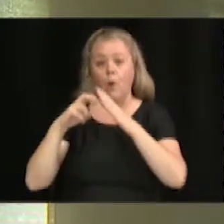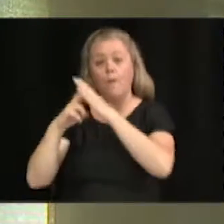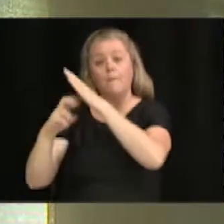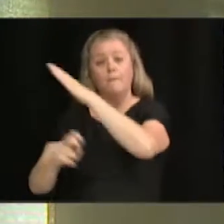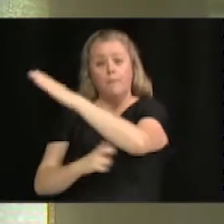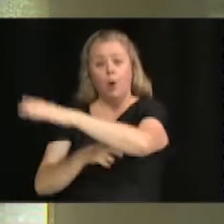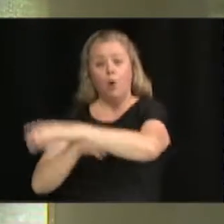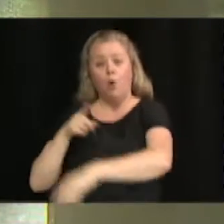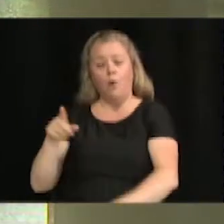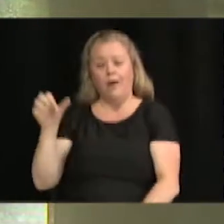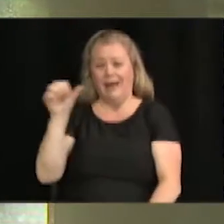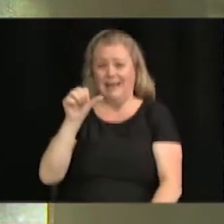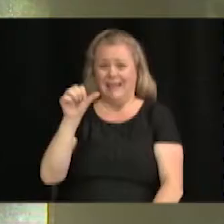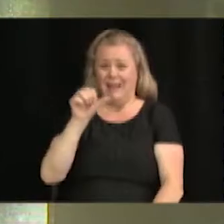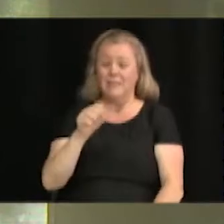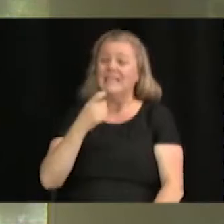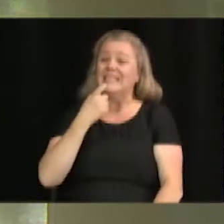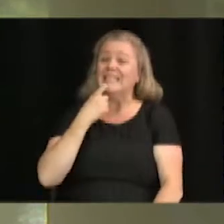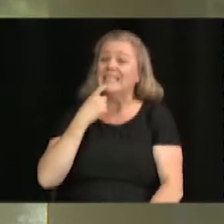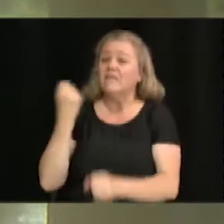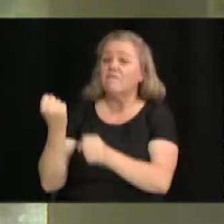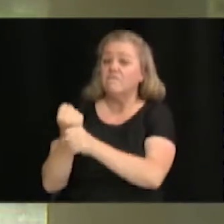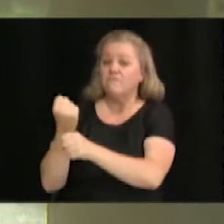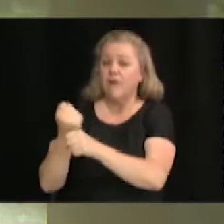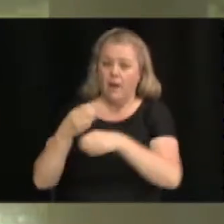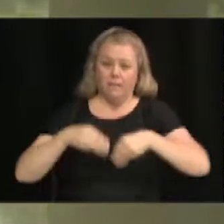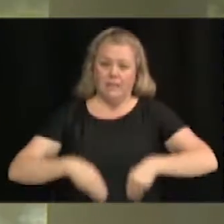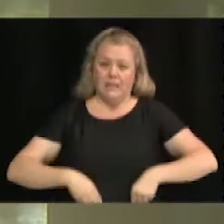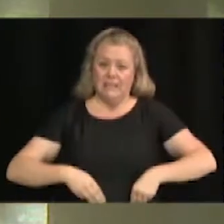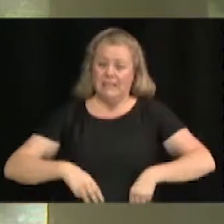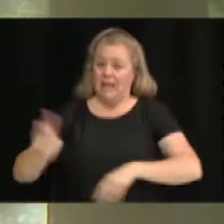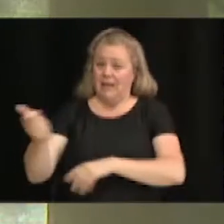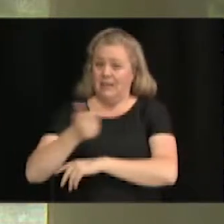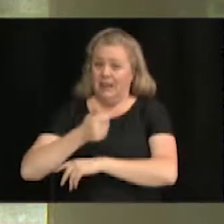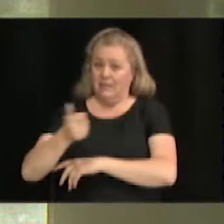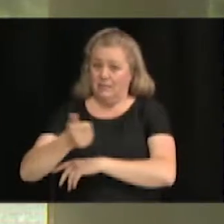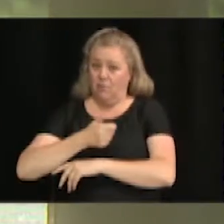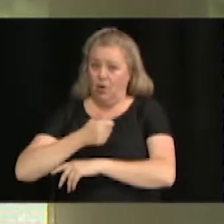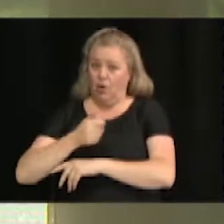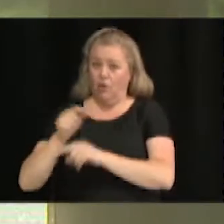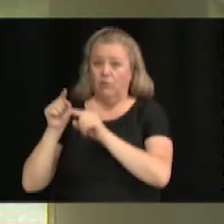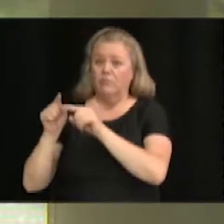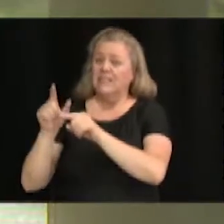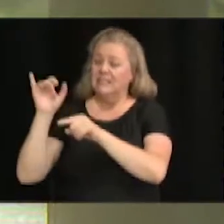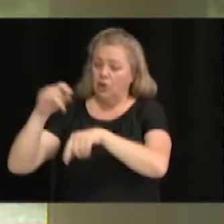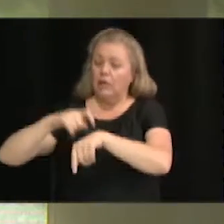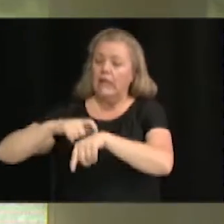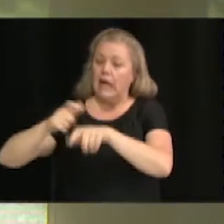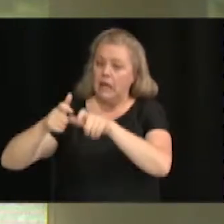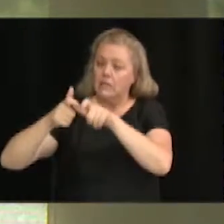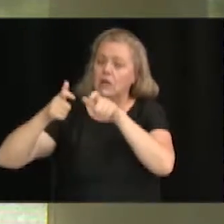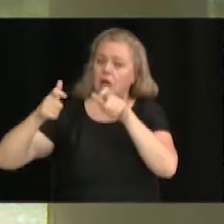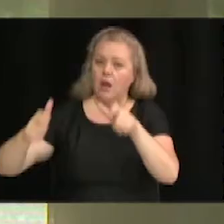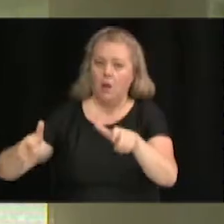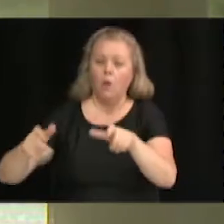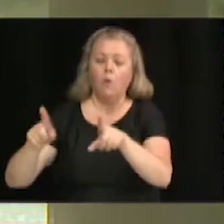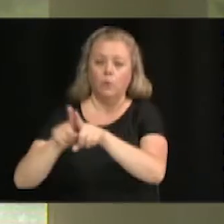c'est les travaux effectués par le ministère des Transports. Et ça aussi, c'était des travaux qui étaient d'une longueur exceptionnelle.